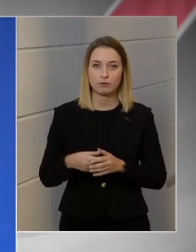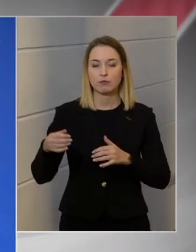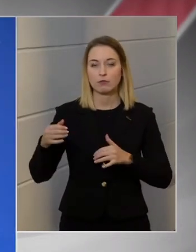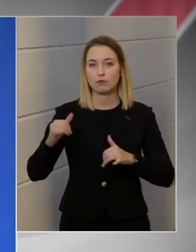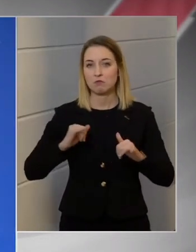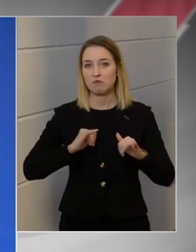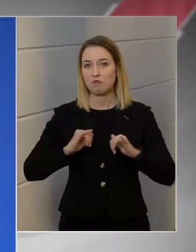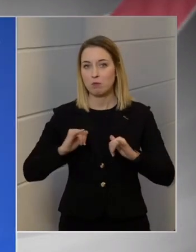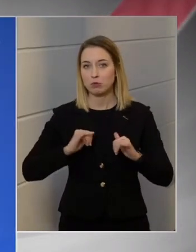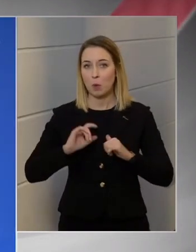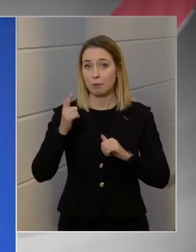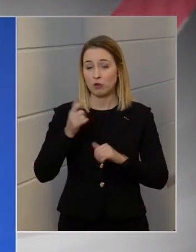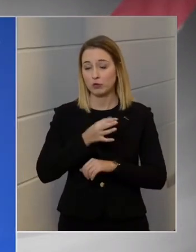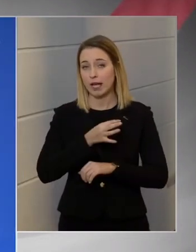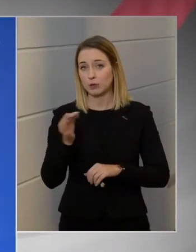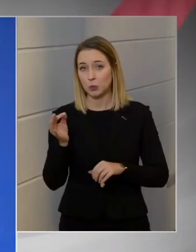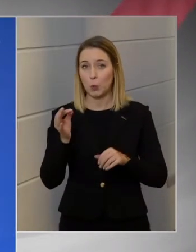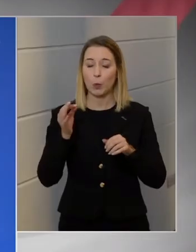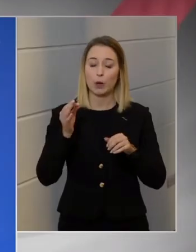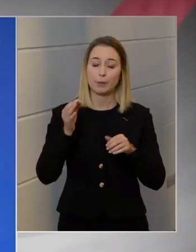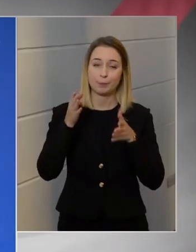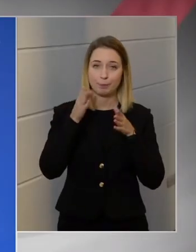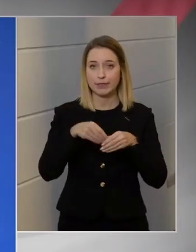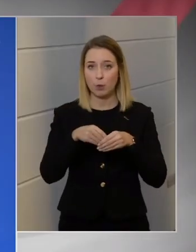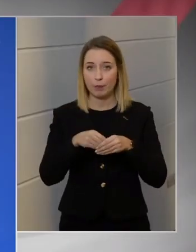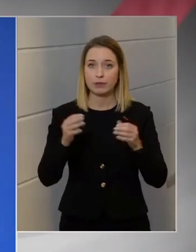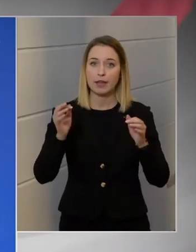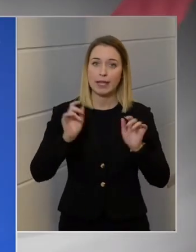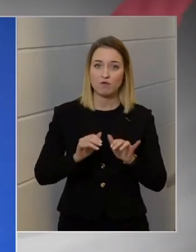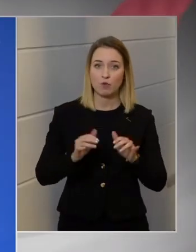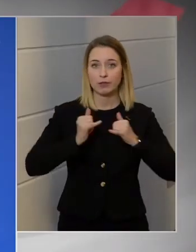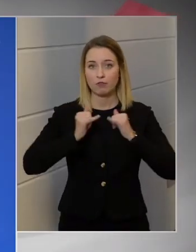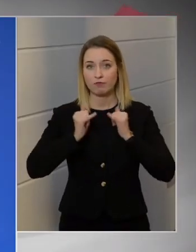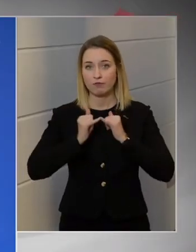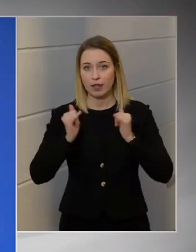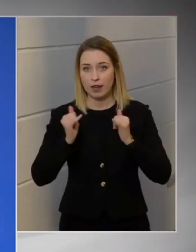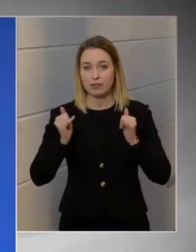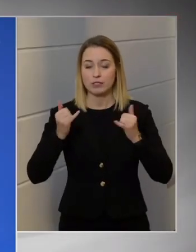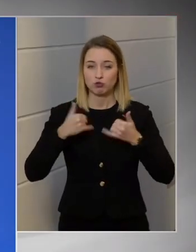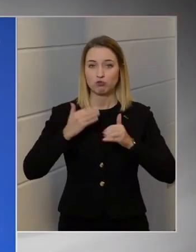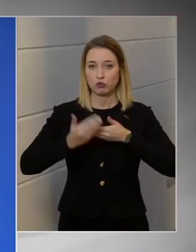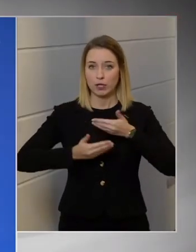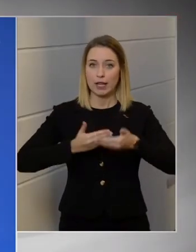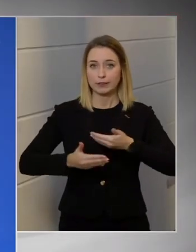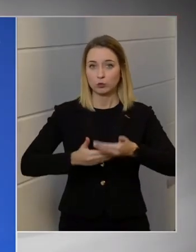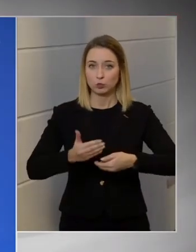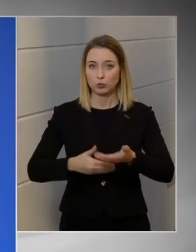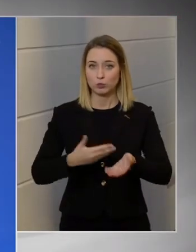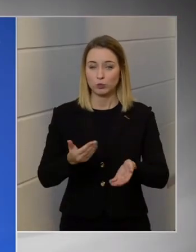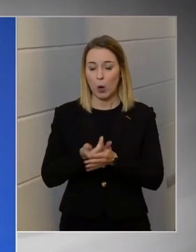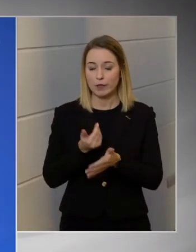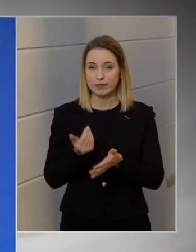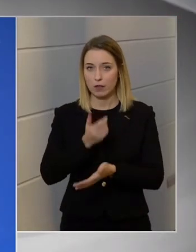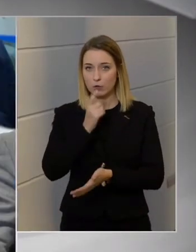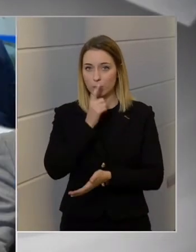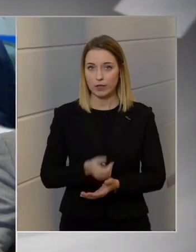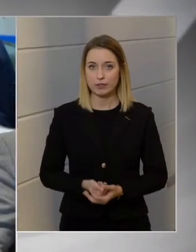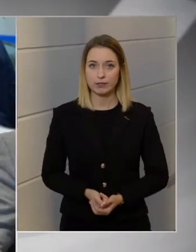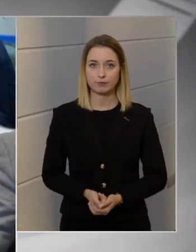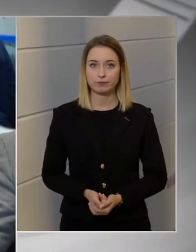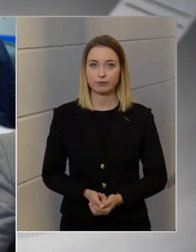február másodikától bízom benne, hogy egy informatikai fejlesztés az, ahogy elindul, az használható.